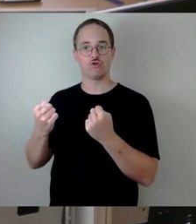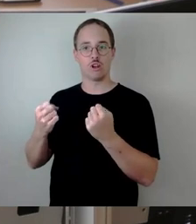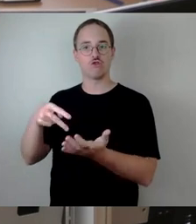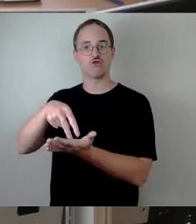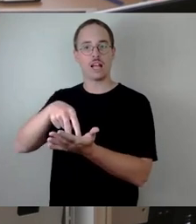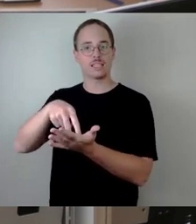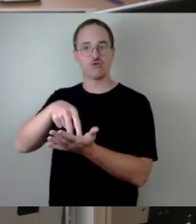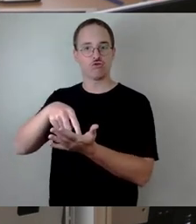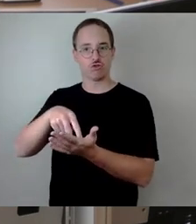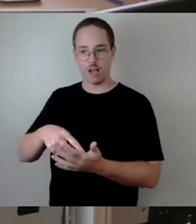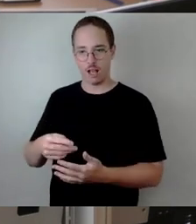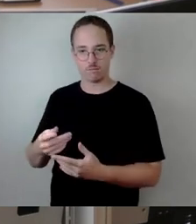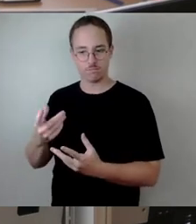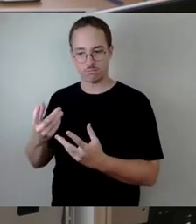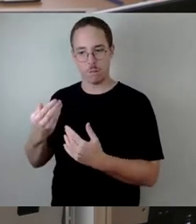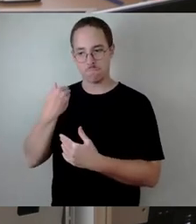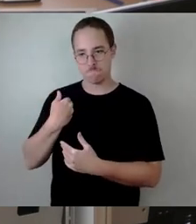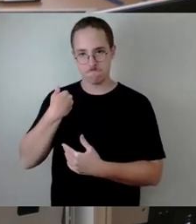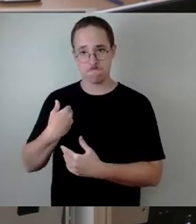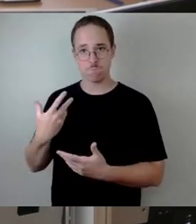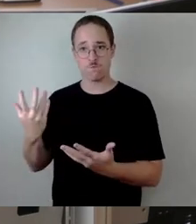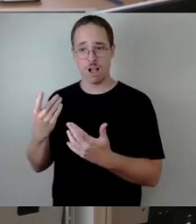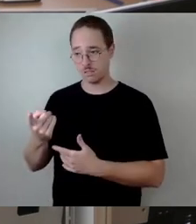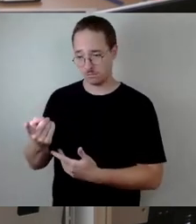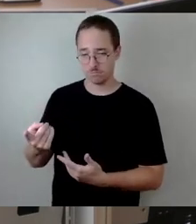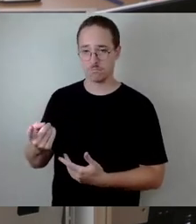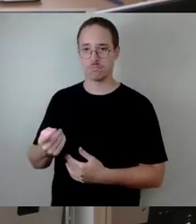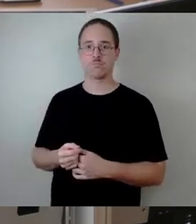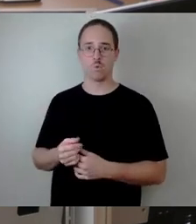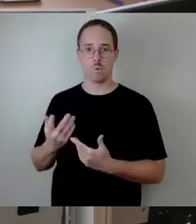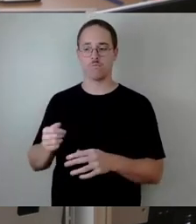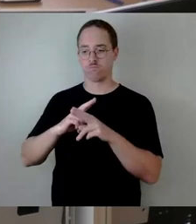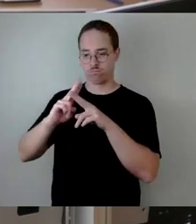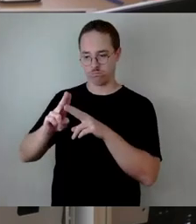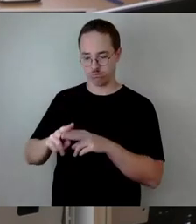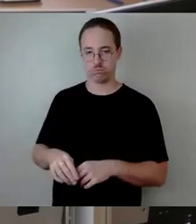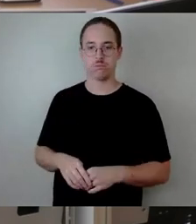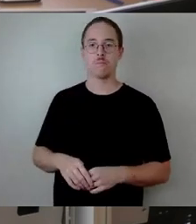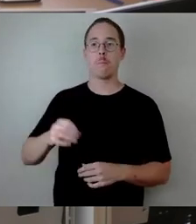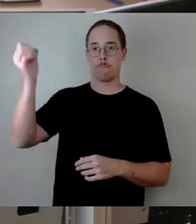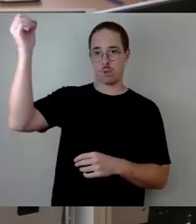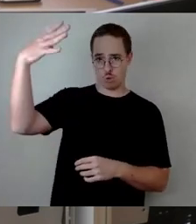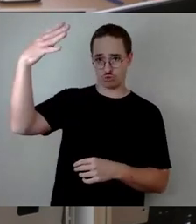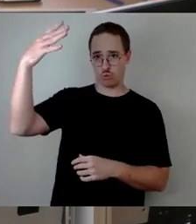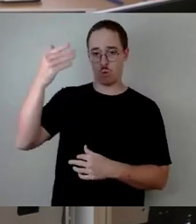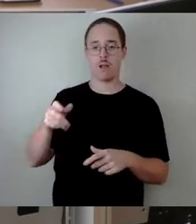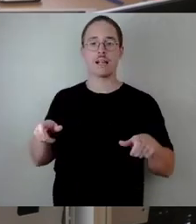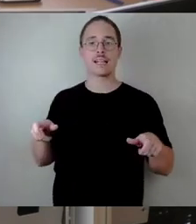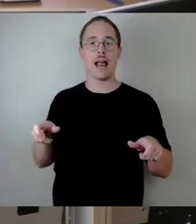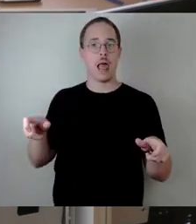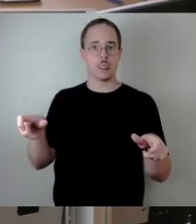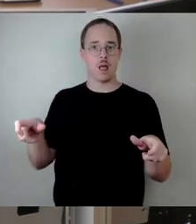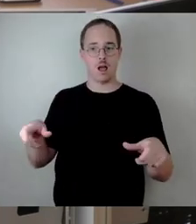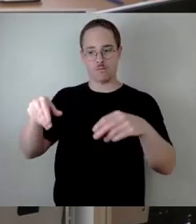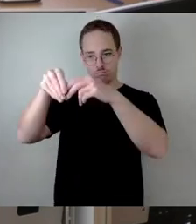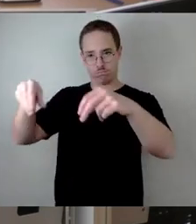dort zu verbessern. Diese Maßnahmen wurden gemacht, Erneuerung, Geländer, Beleuchtung, alles das, was in einem regelmäßigen,